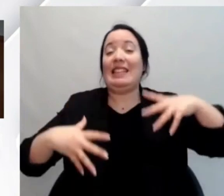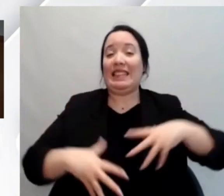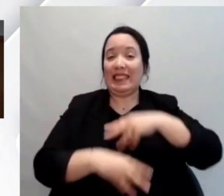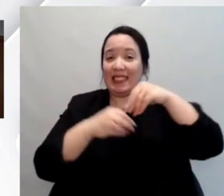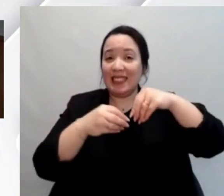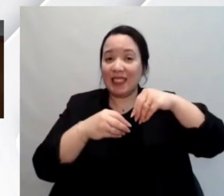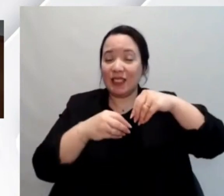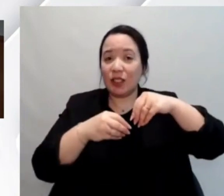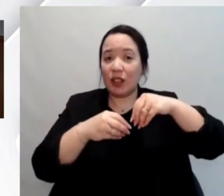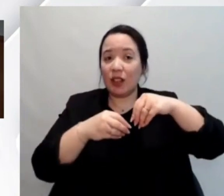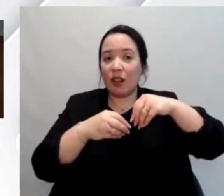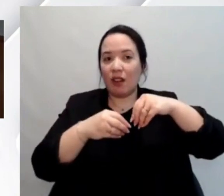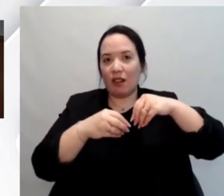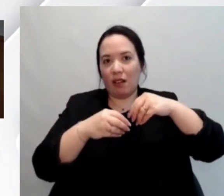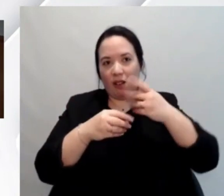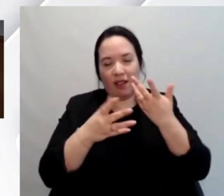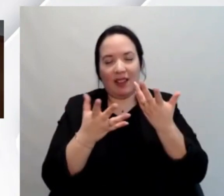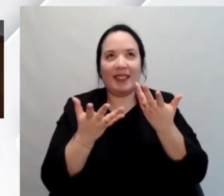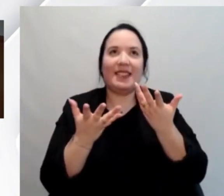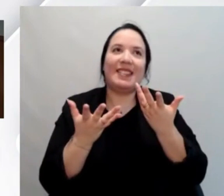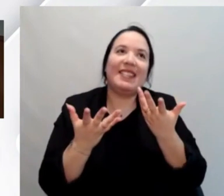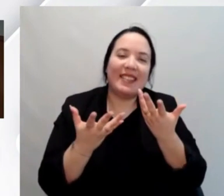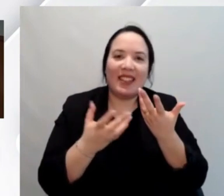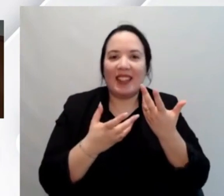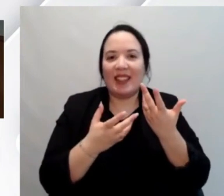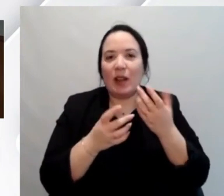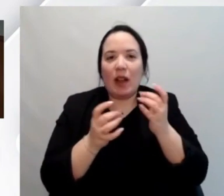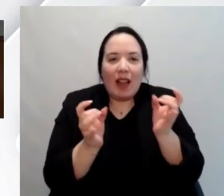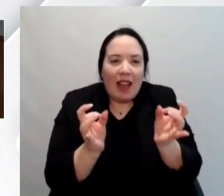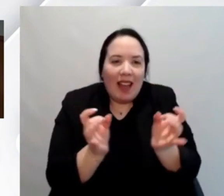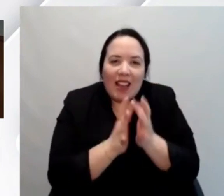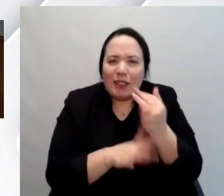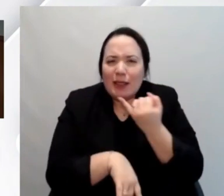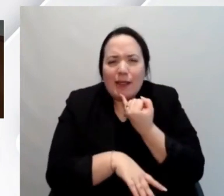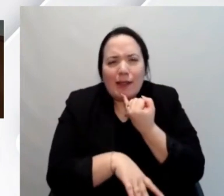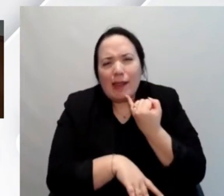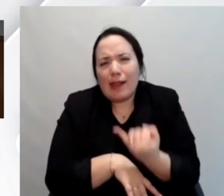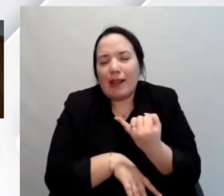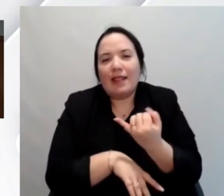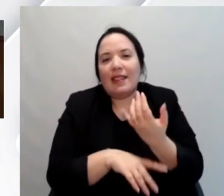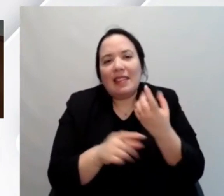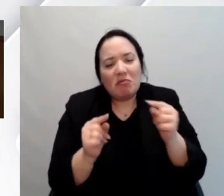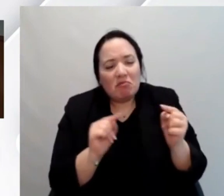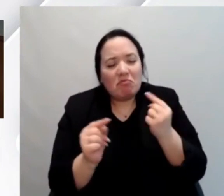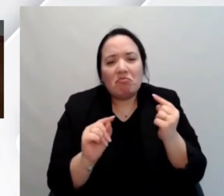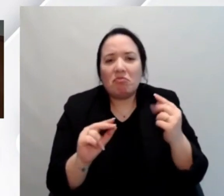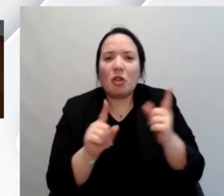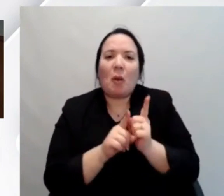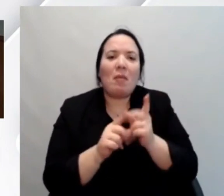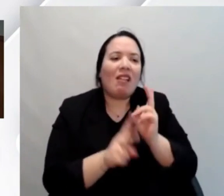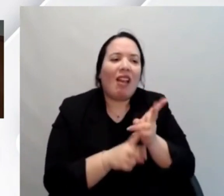abbiamo dato vita a questo piccolo evento per parlarne e direi parlarne